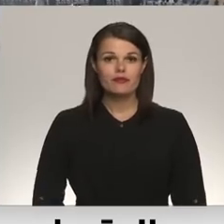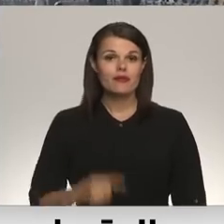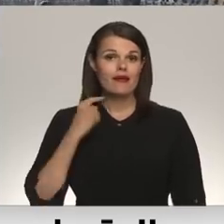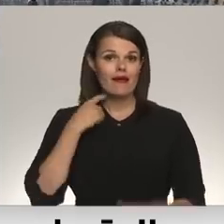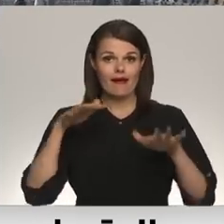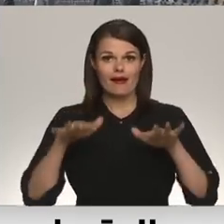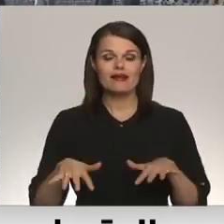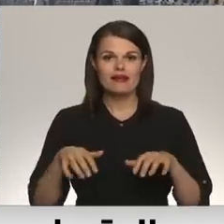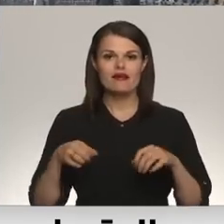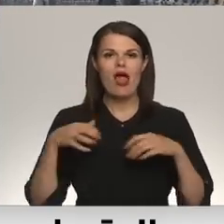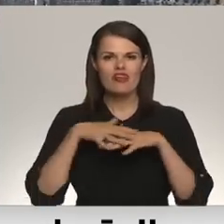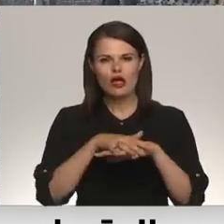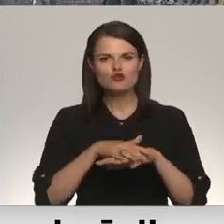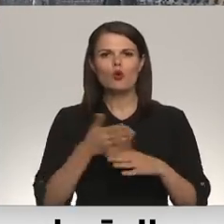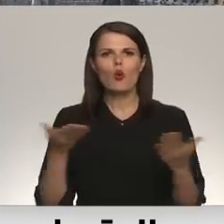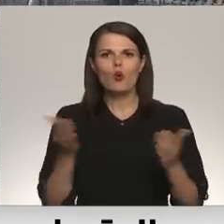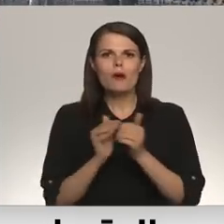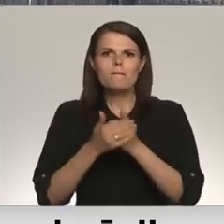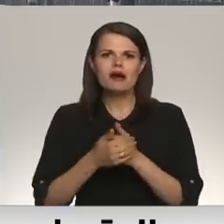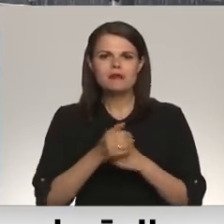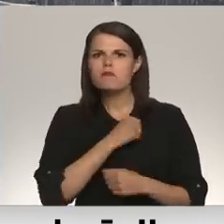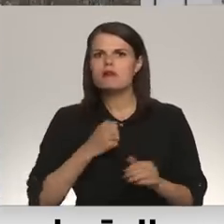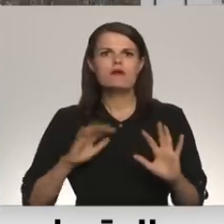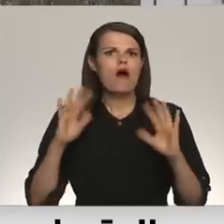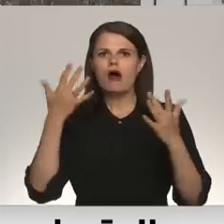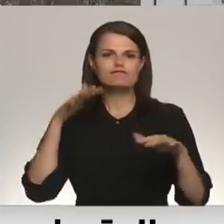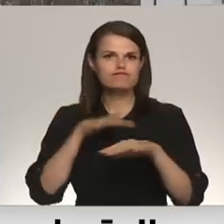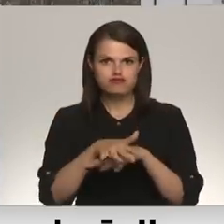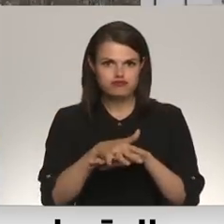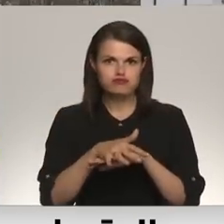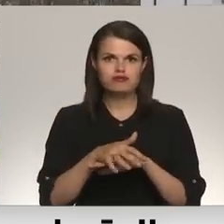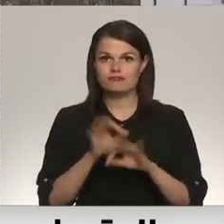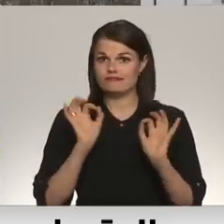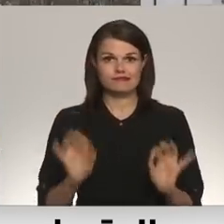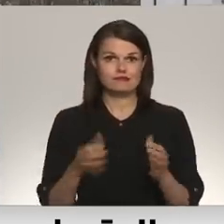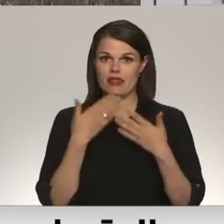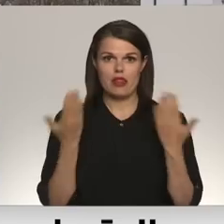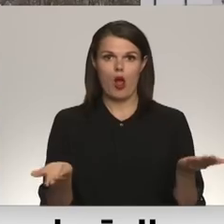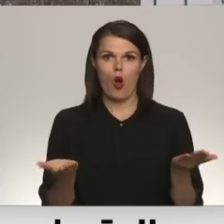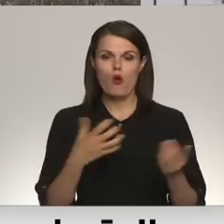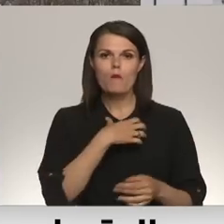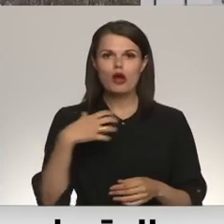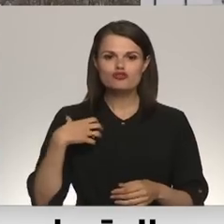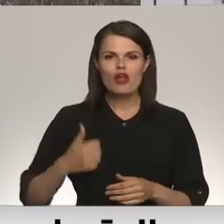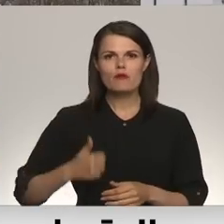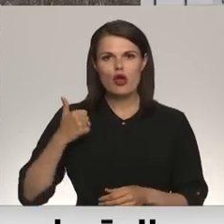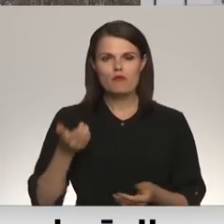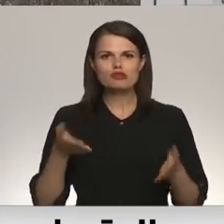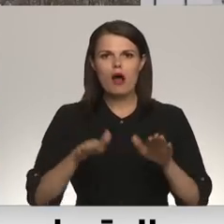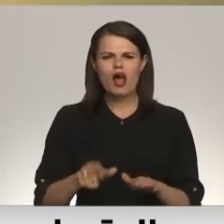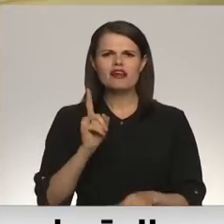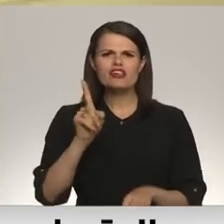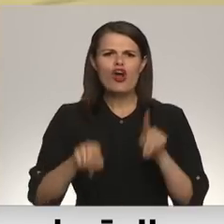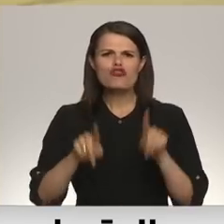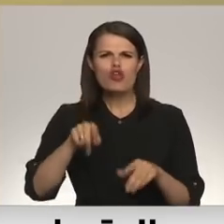Rīgā infrastruktūras, kur patvērties militāru uzbrukumu gadījumā, faktiski nav. Pašvaldības īpašumā atlikuši vien